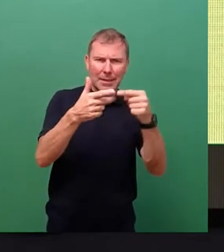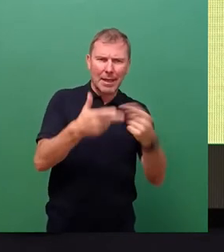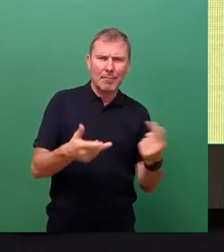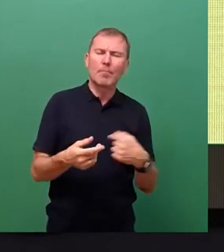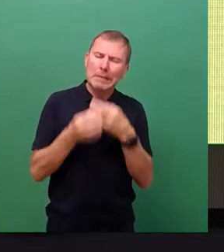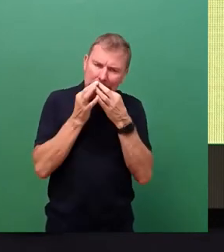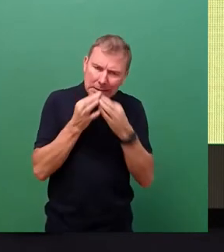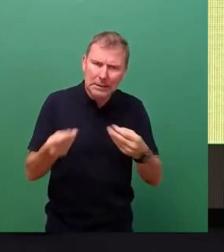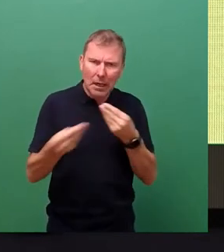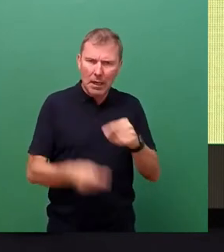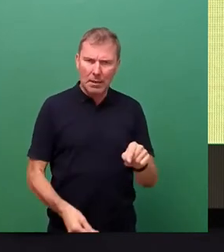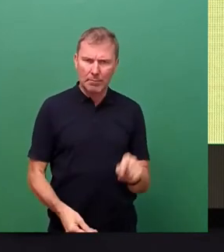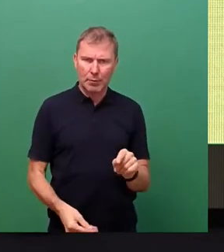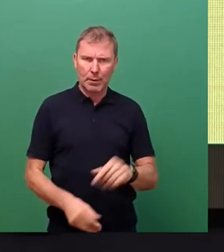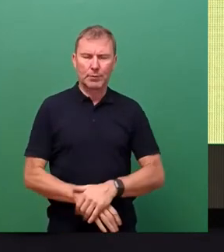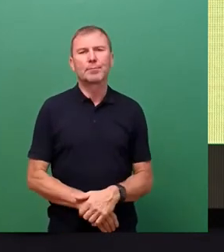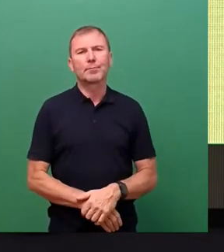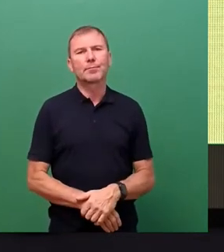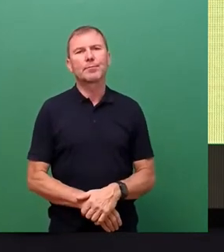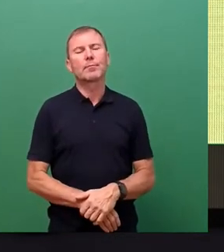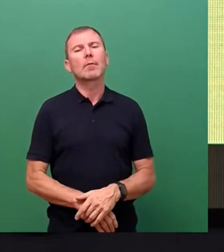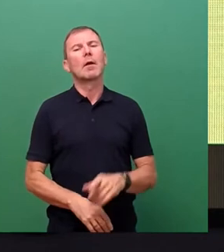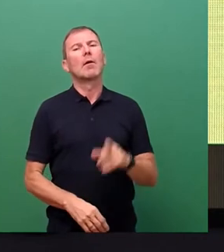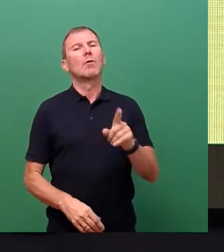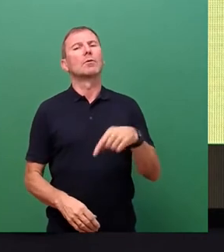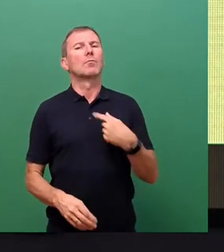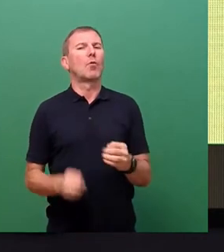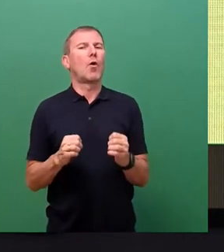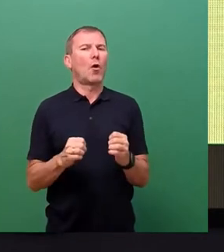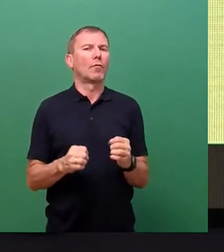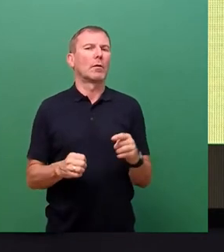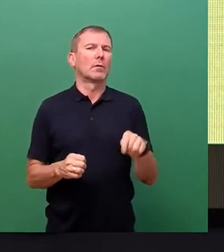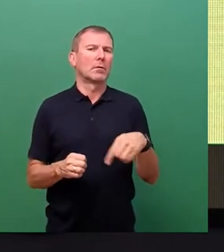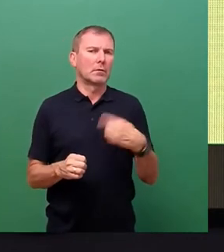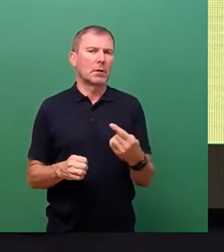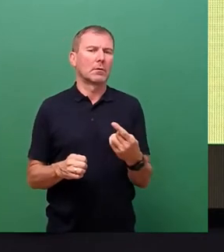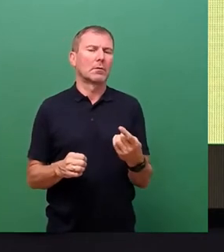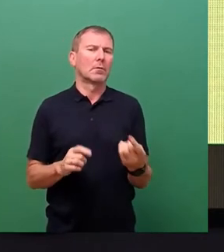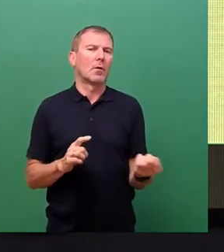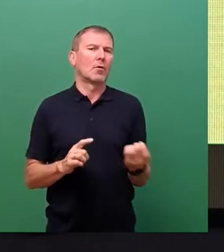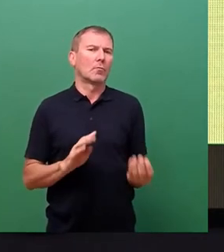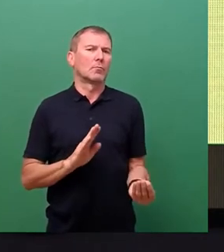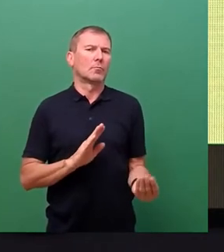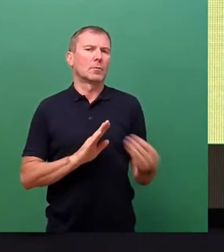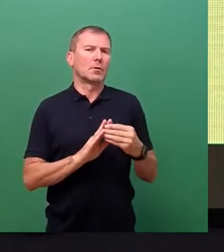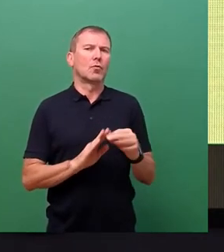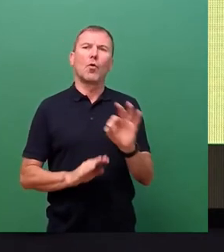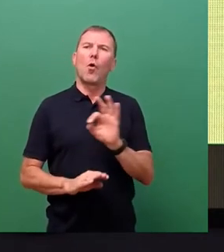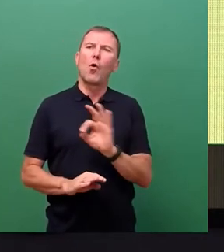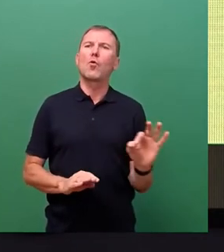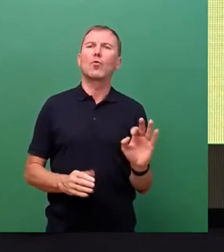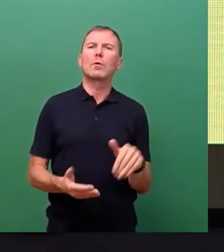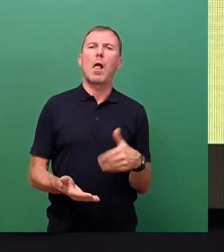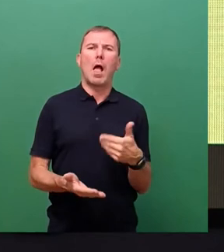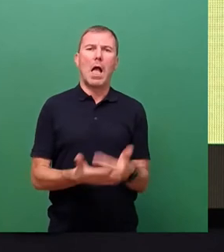einfach näher auch beleuchten können. Und ich hoffe, wir kommen dann zu guten Ergebnissen,